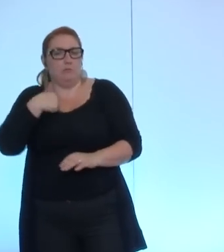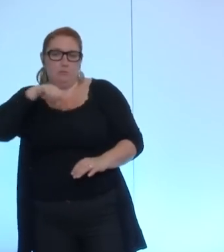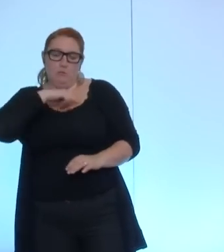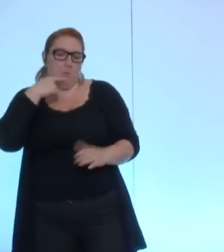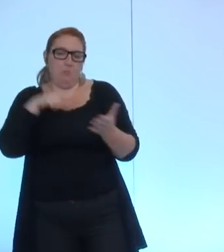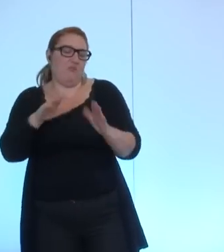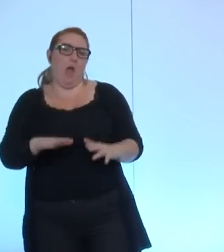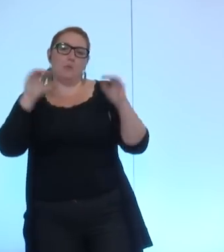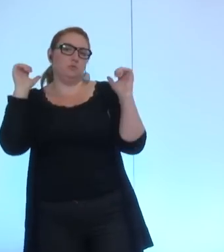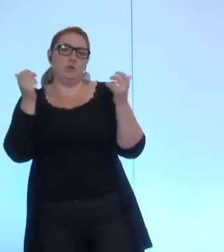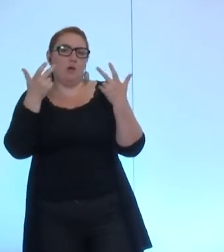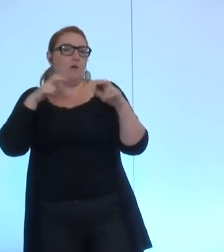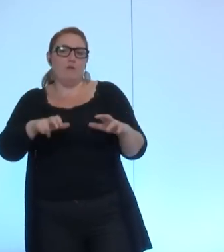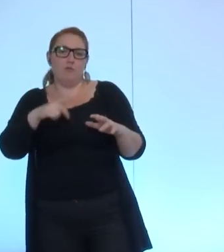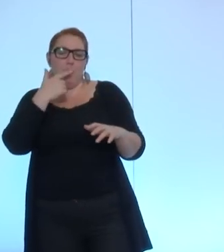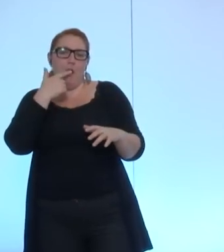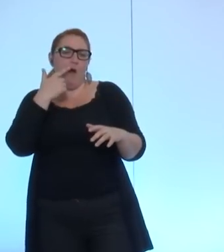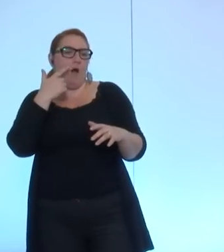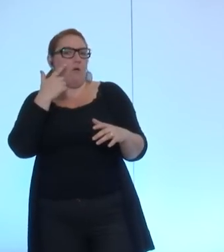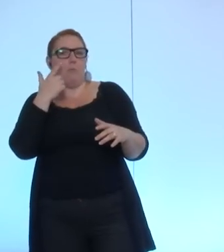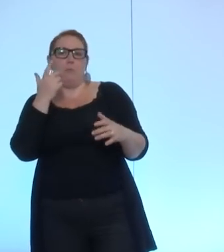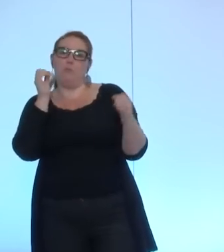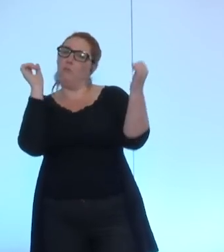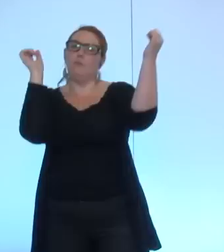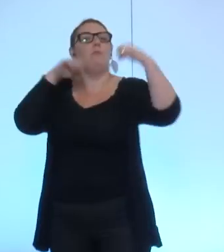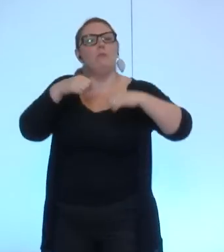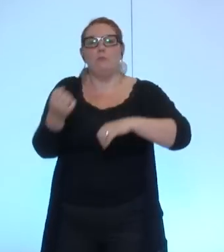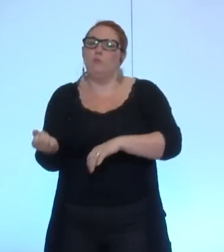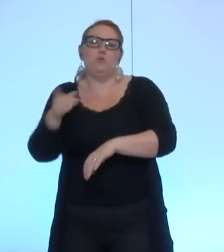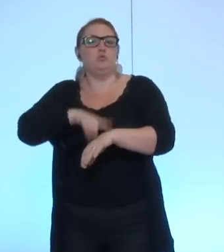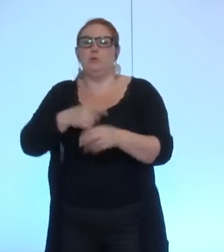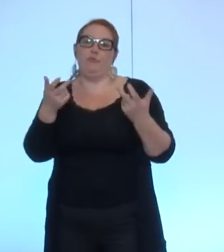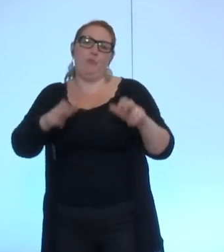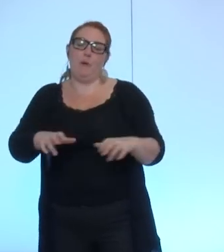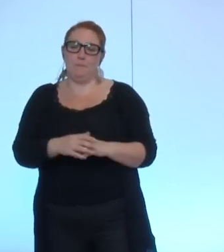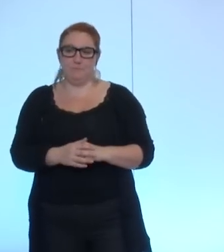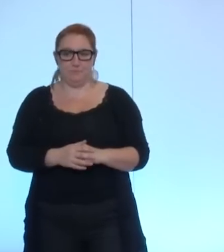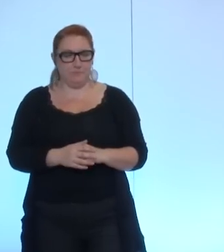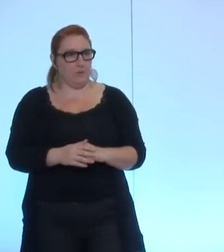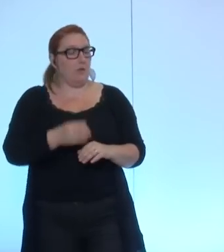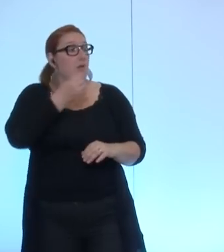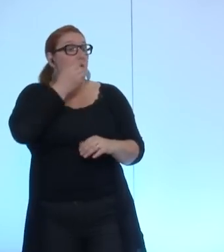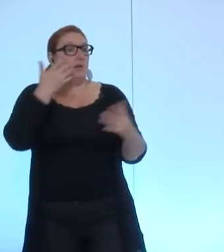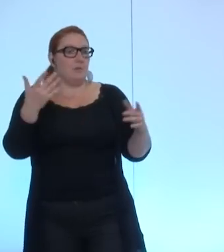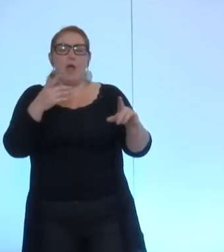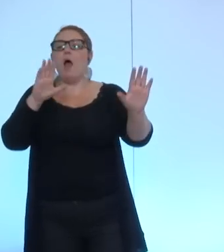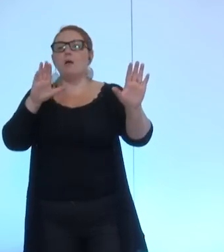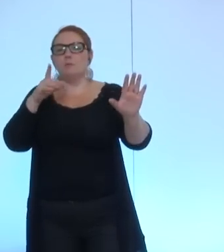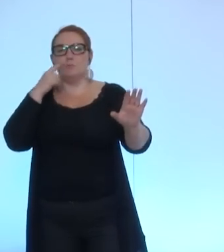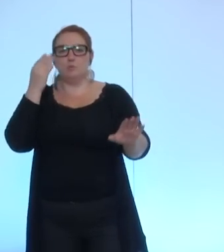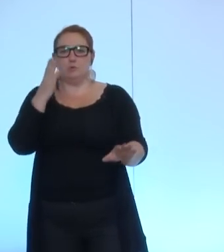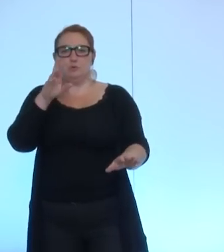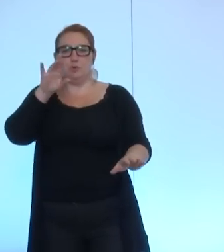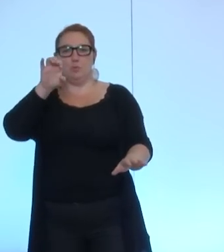abstenir et ne pas aller directement dans le sens que vous proposez et bien on va donc passer à monsieur Breuil